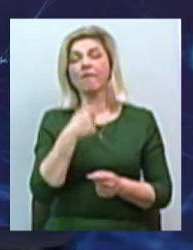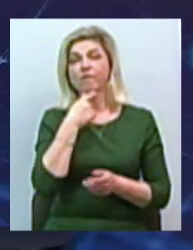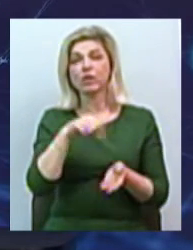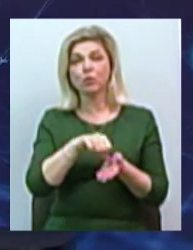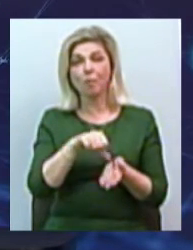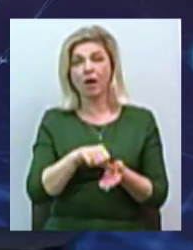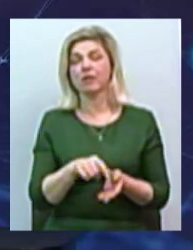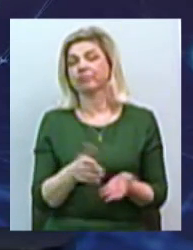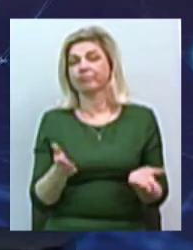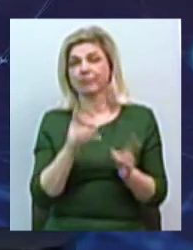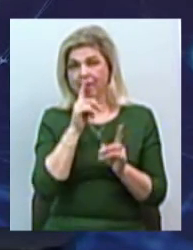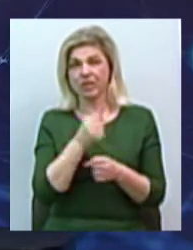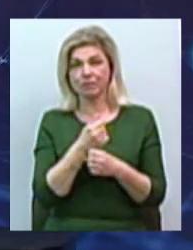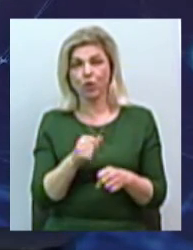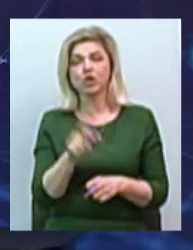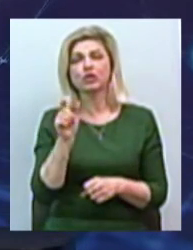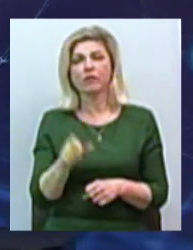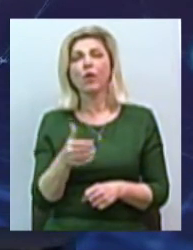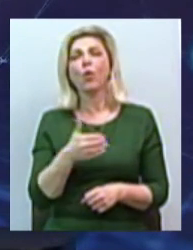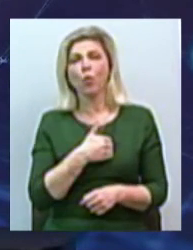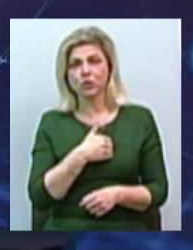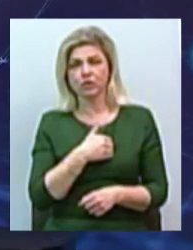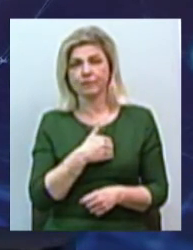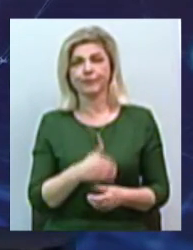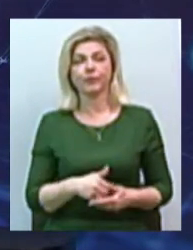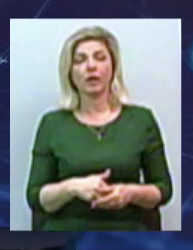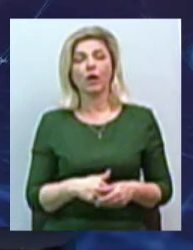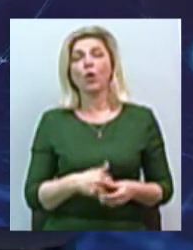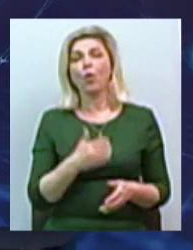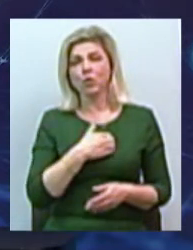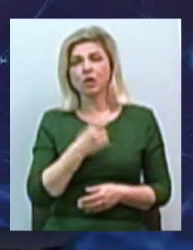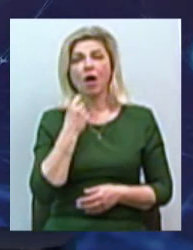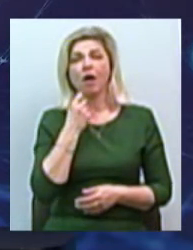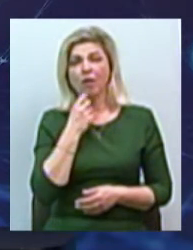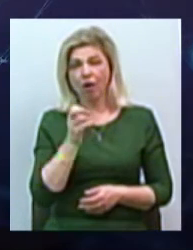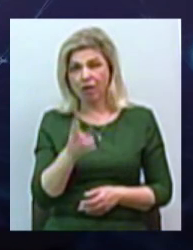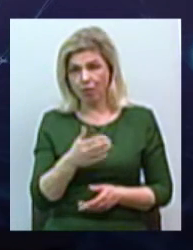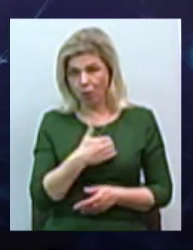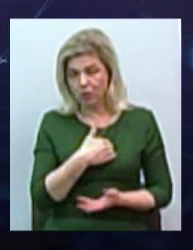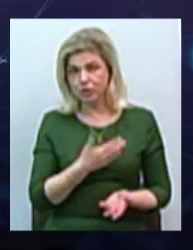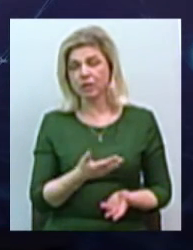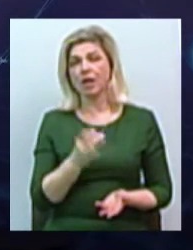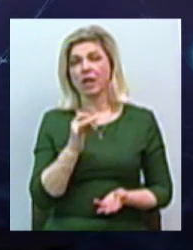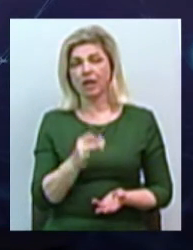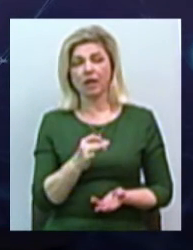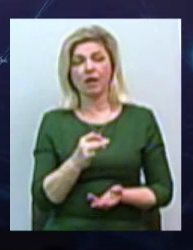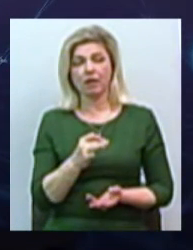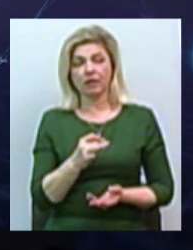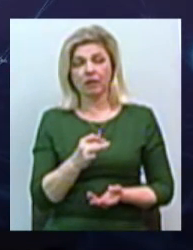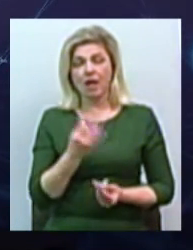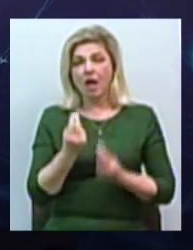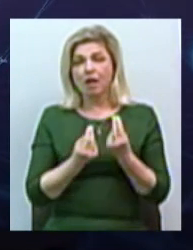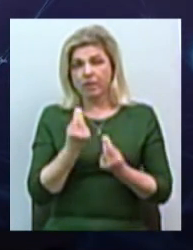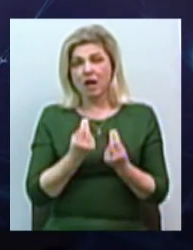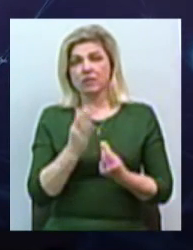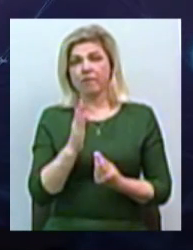практично невозможні. Чоловік хоче, він хоче употребувати алкогольні напитки, він хоче реалізовувати себе в азарте, він